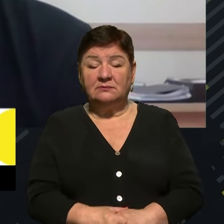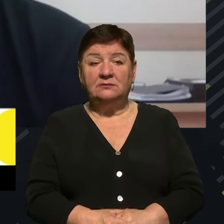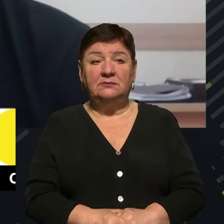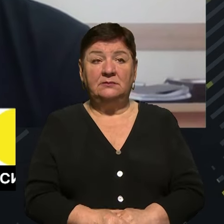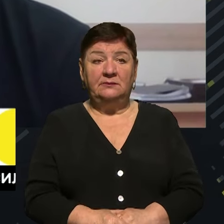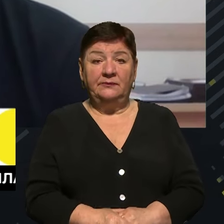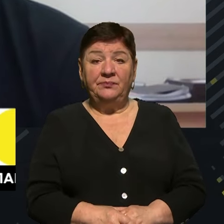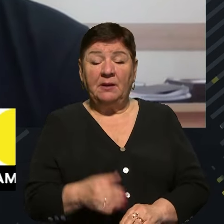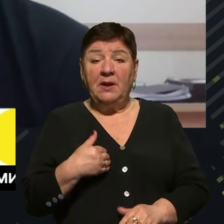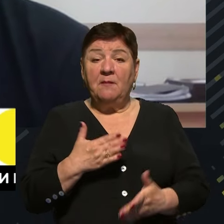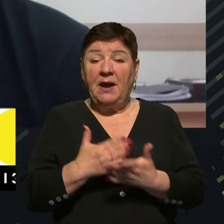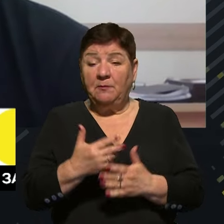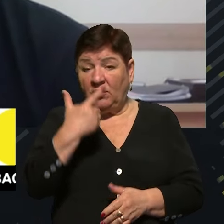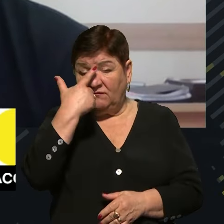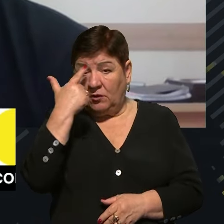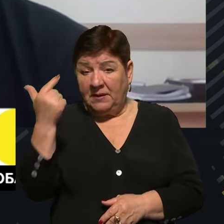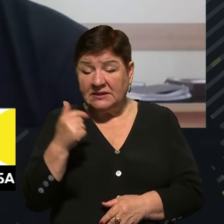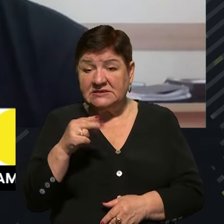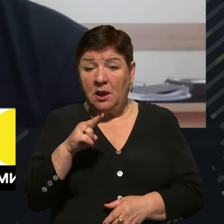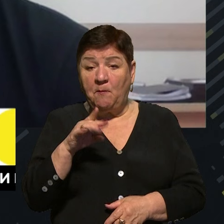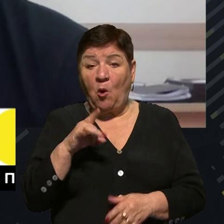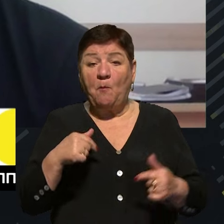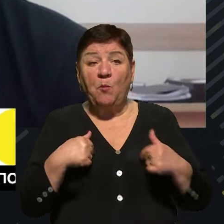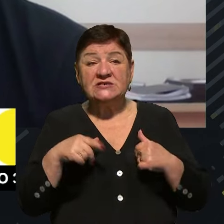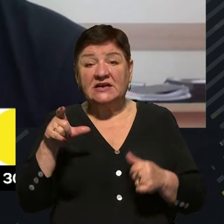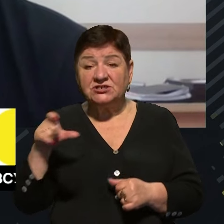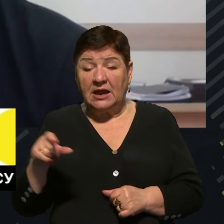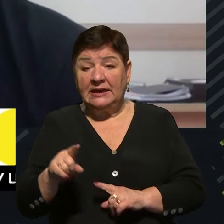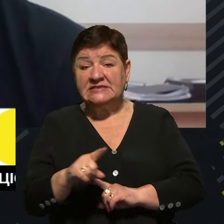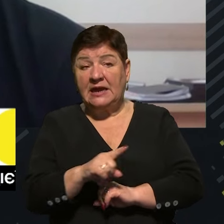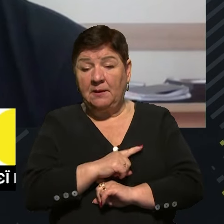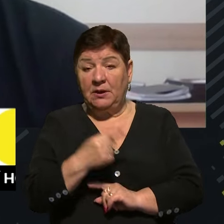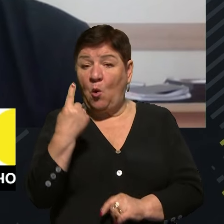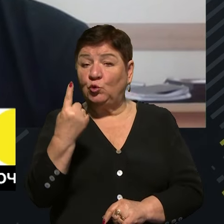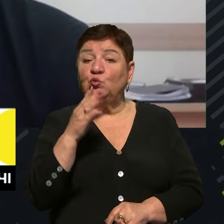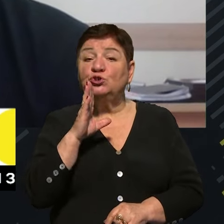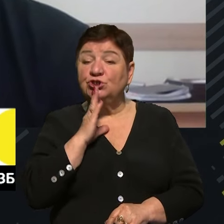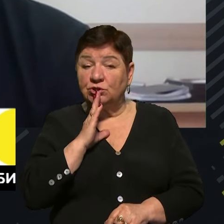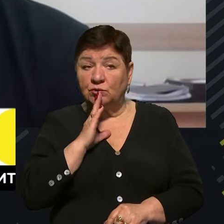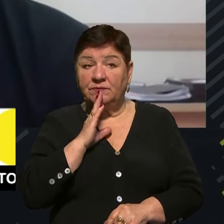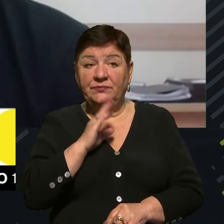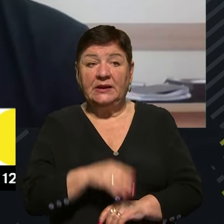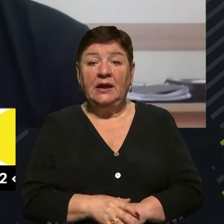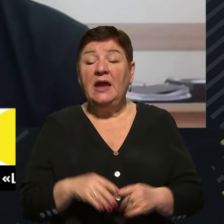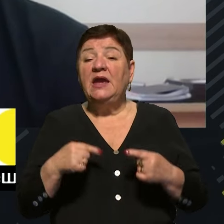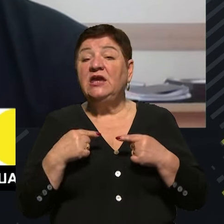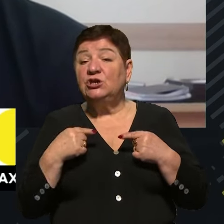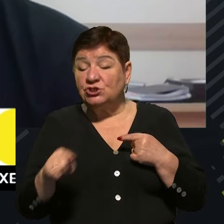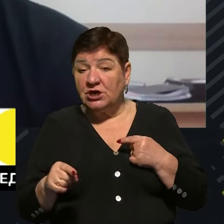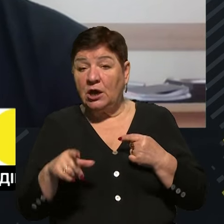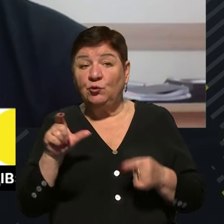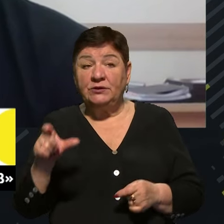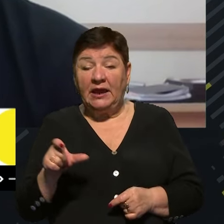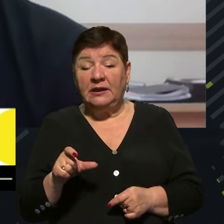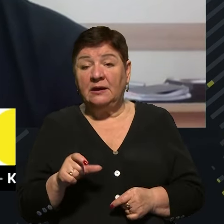Ми маємо інформацію лише про постраждалу і загиблого одножинного. Інших людей